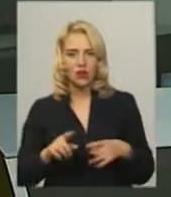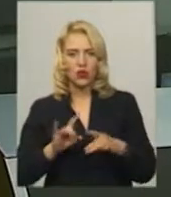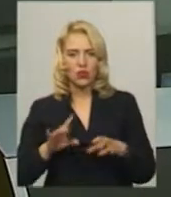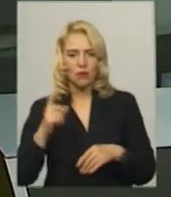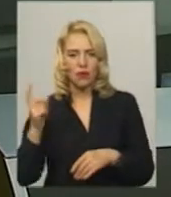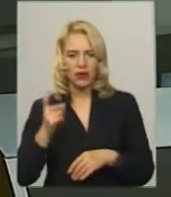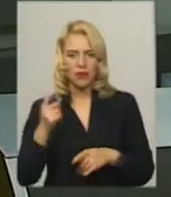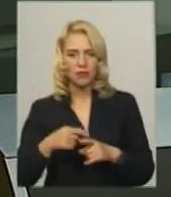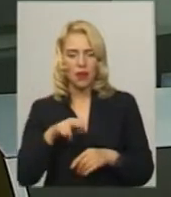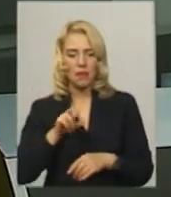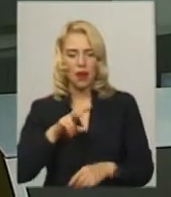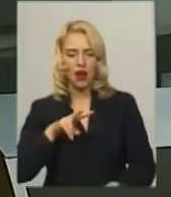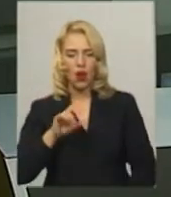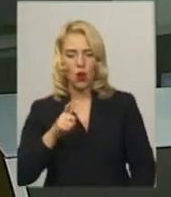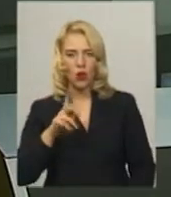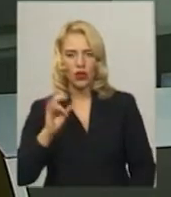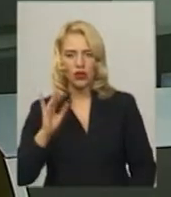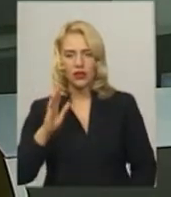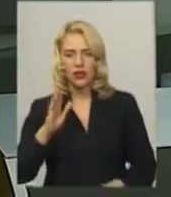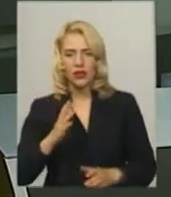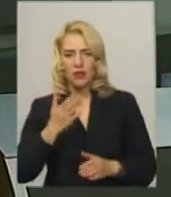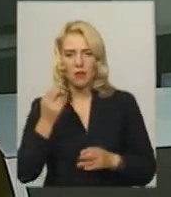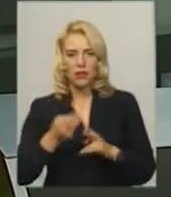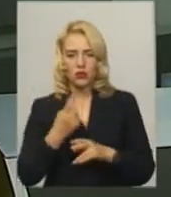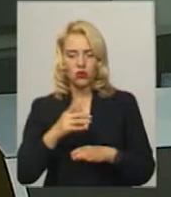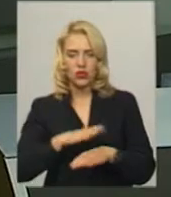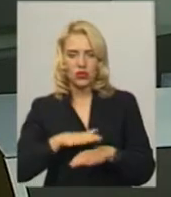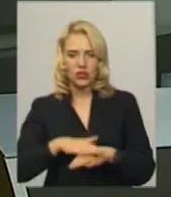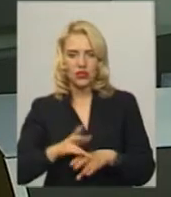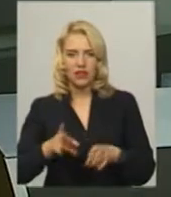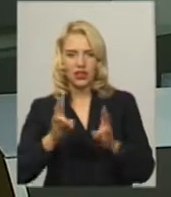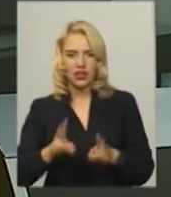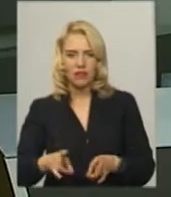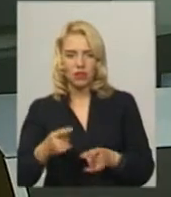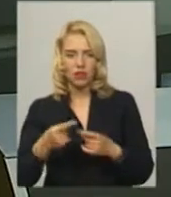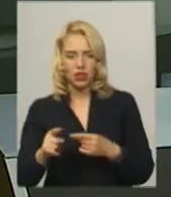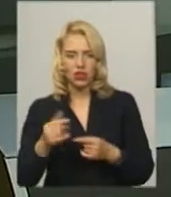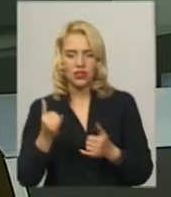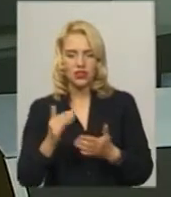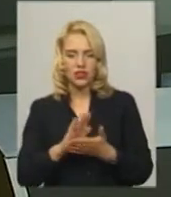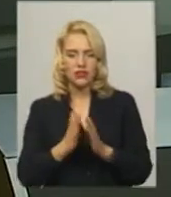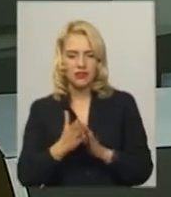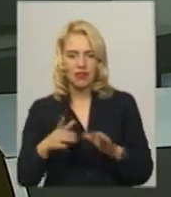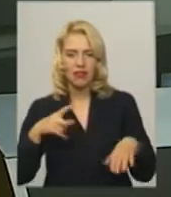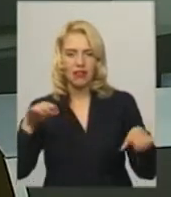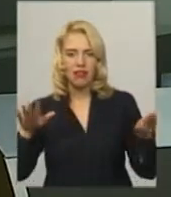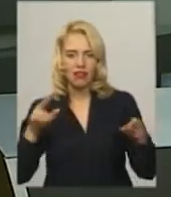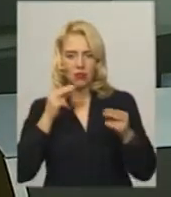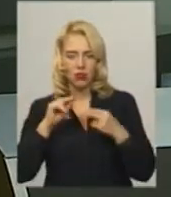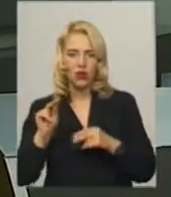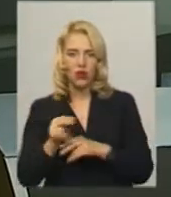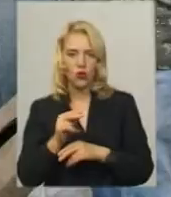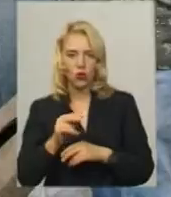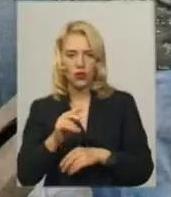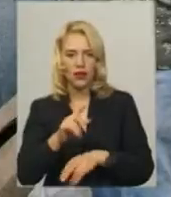Пальохін. За його словами, птах надійшов без однієї кінцівки та травмованої іншої. Наразі стан лелеки покращився, її лікує ветеринар.